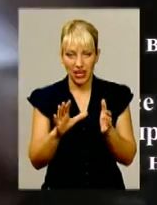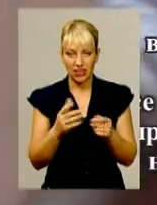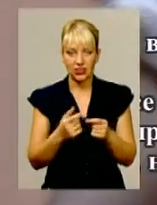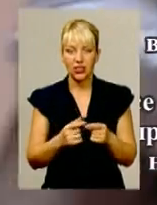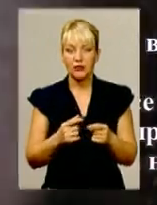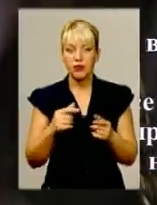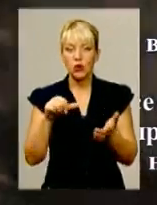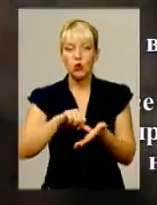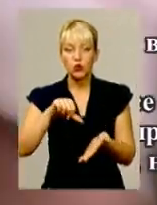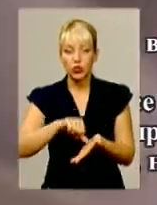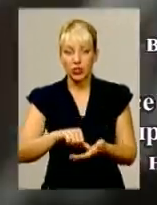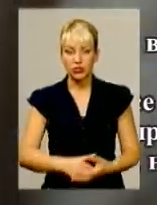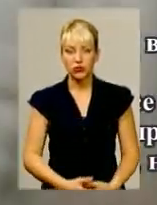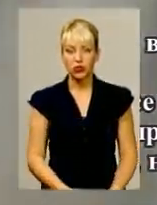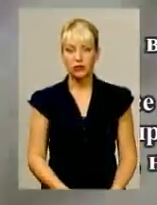Давайте, варімо.